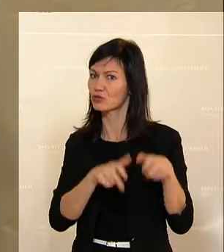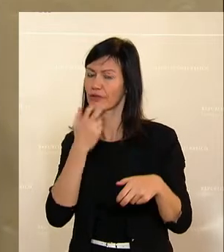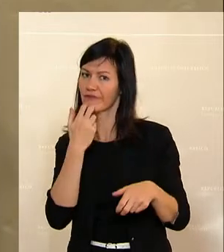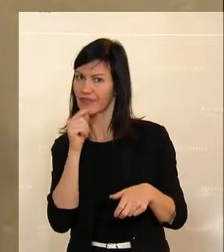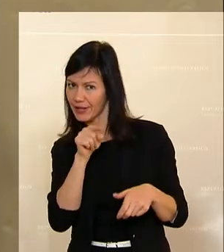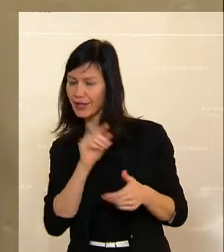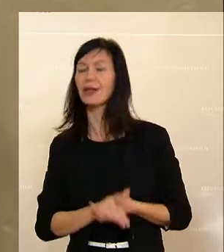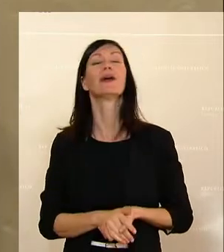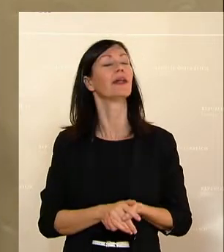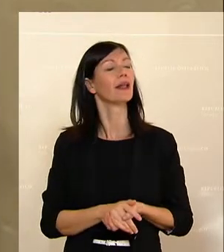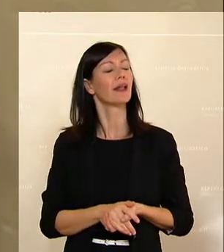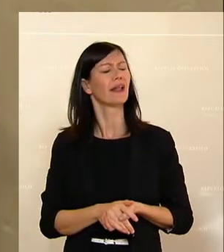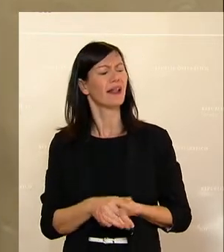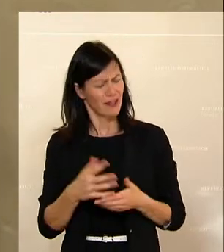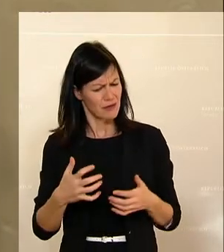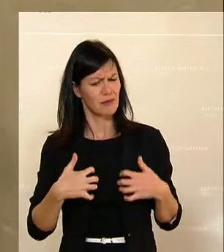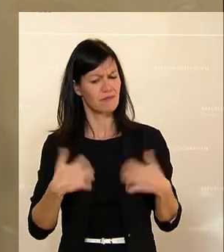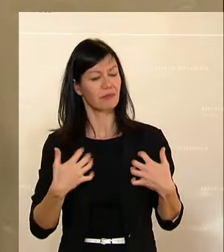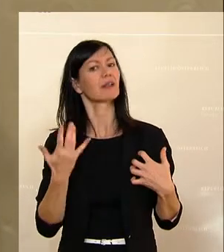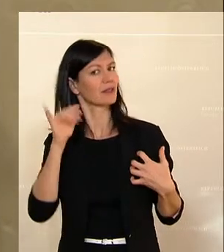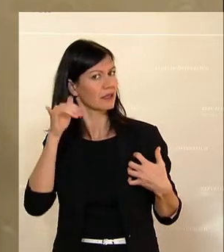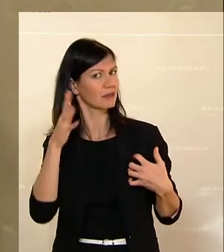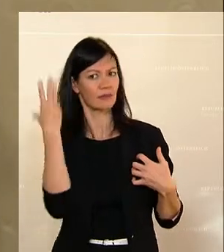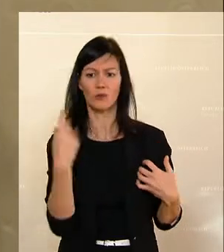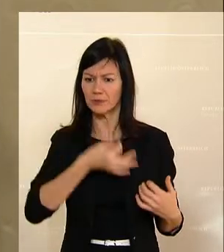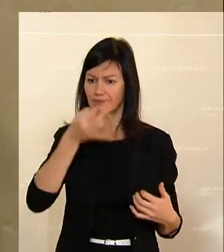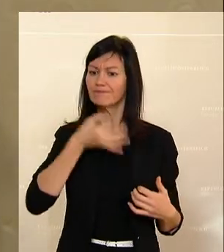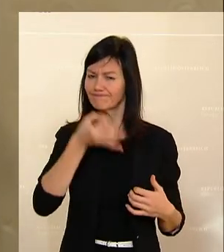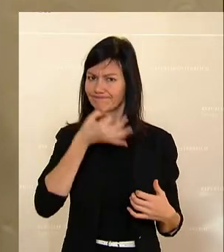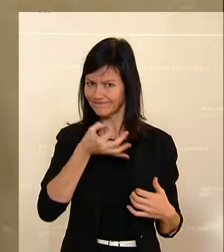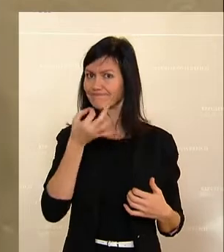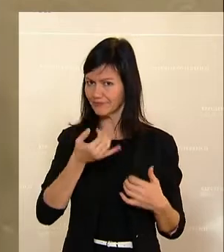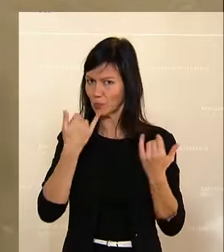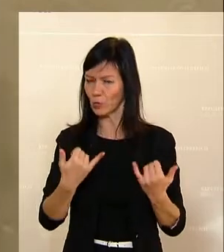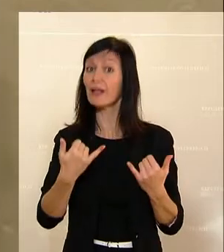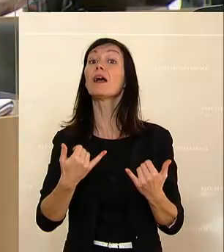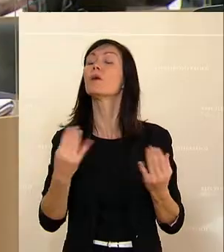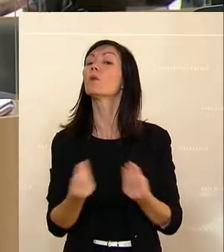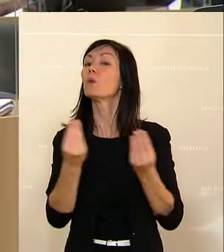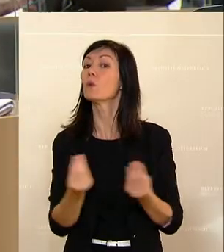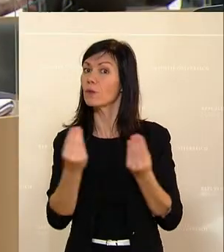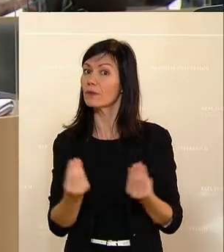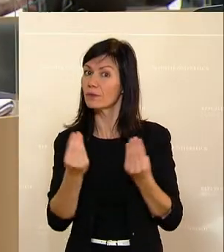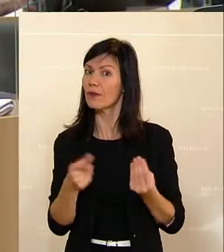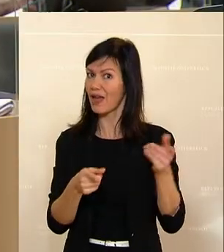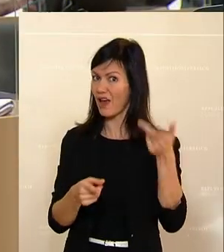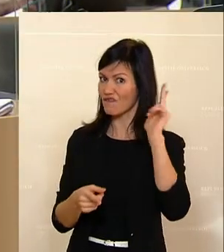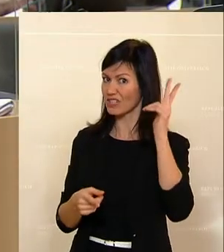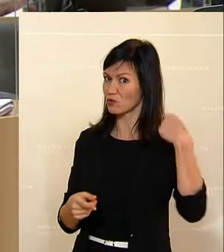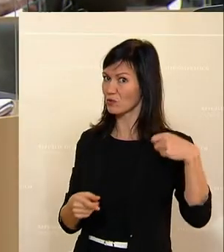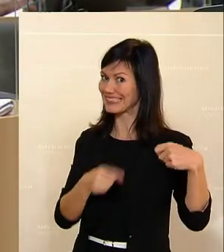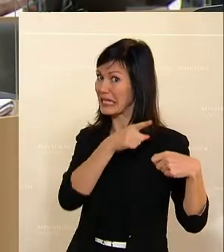aufrüttelt in der Diskussion und warum ich mich da auch nochmal speziell eingebracht habe, war die Aussage des französischen